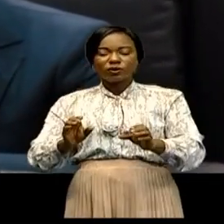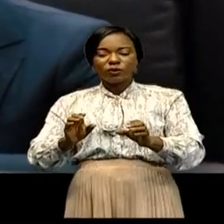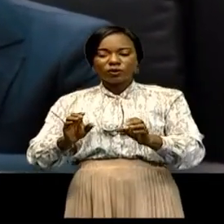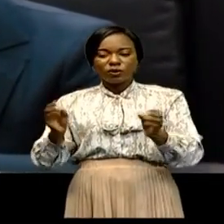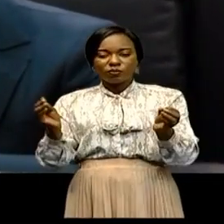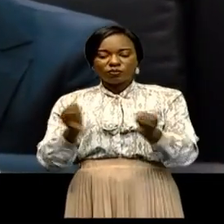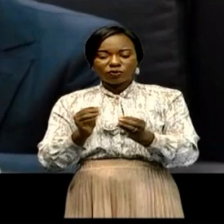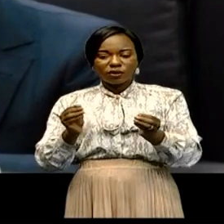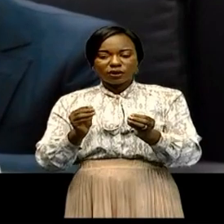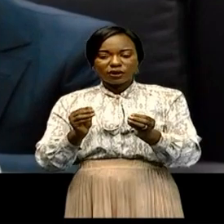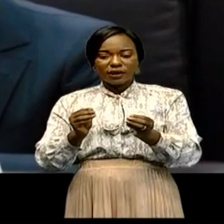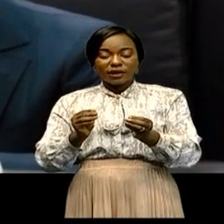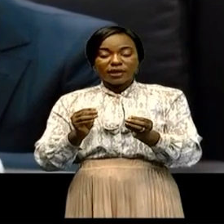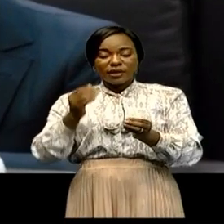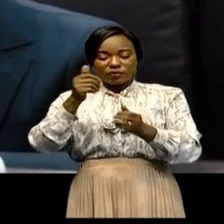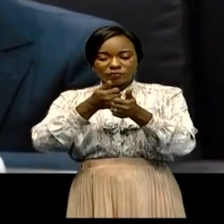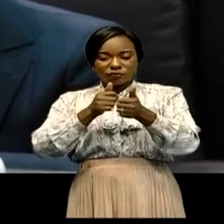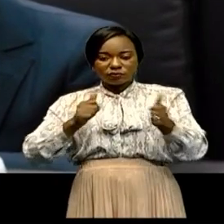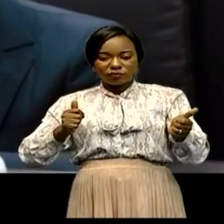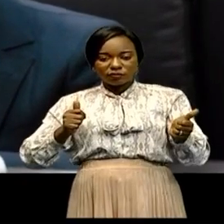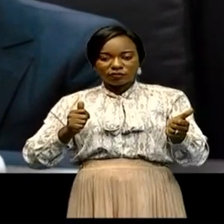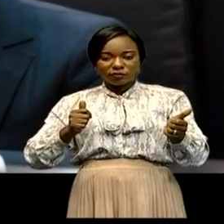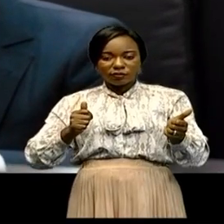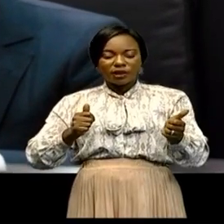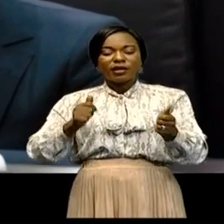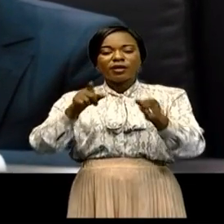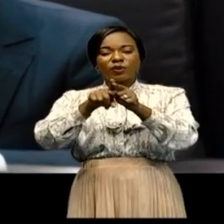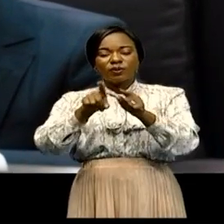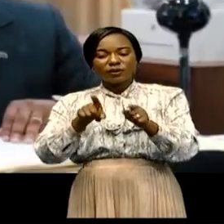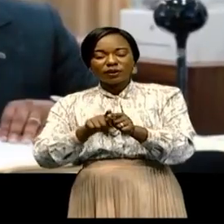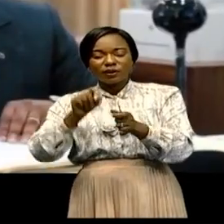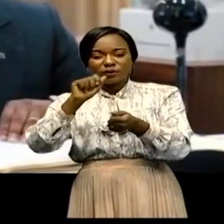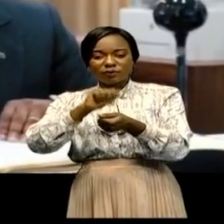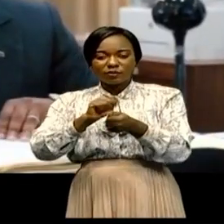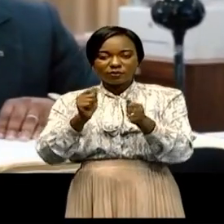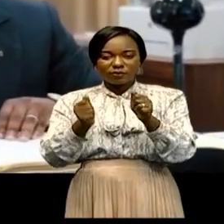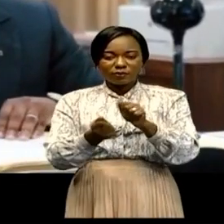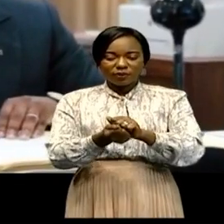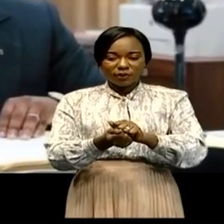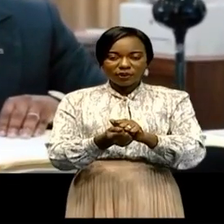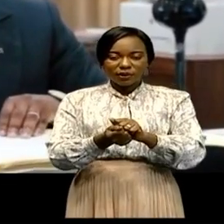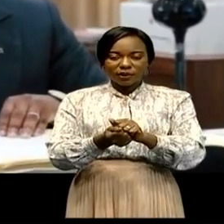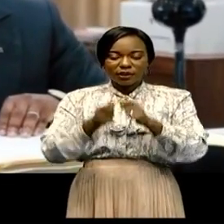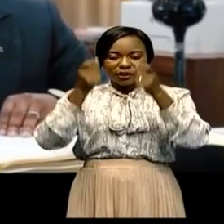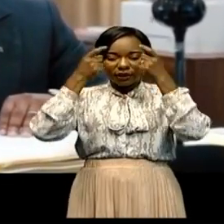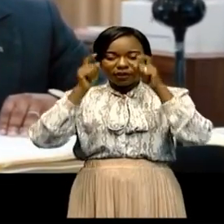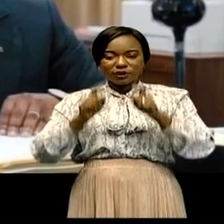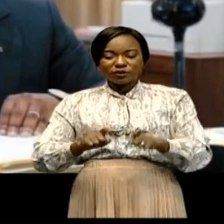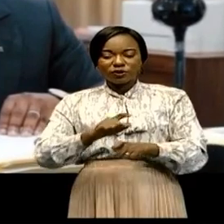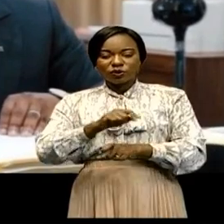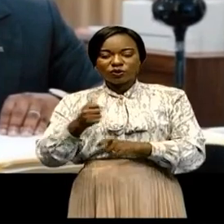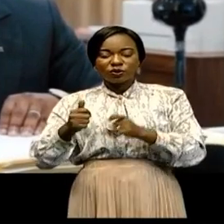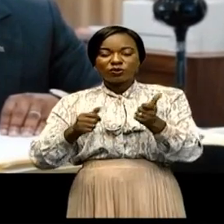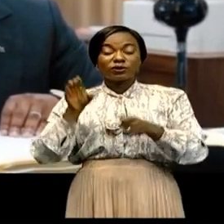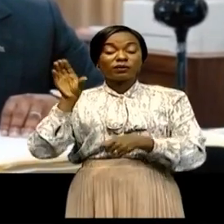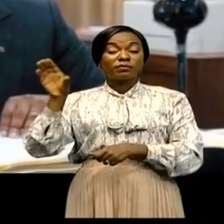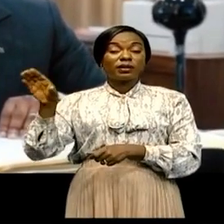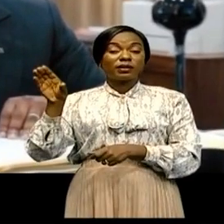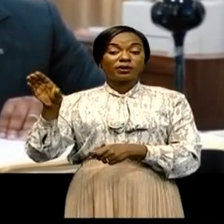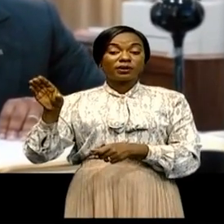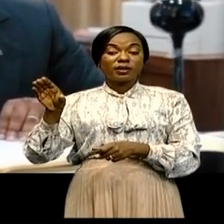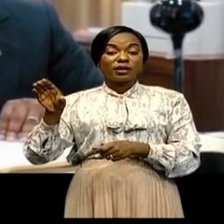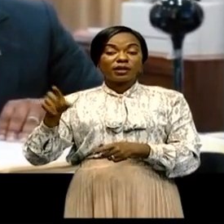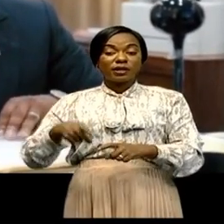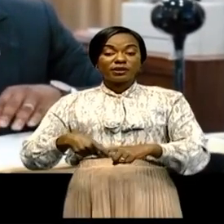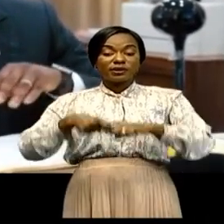notamment de son éloignement du spectre de dérisking qui consiste à la décision de certaines banques de rompre leur